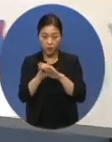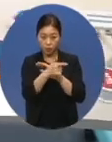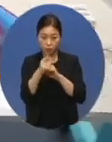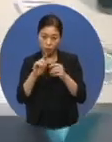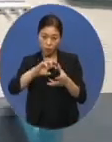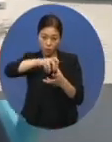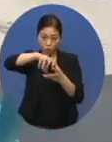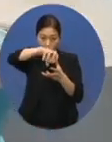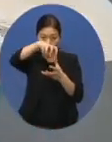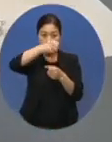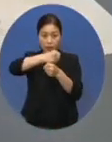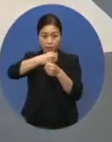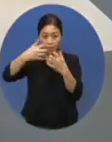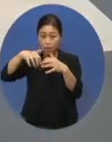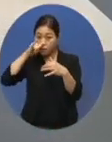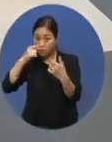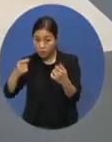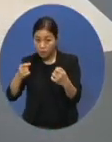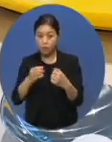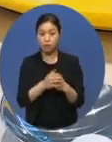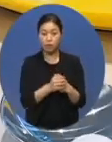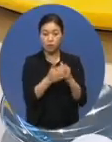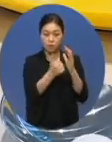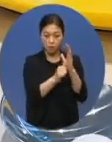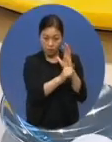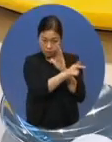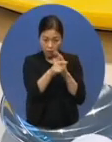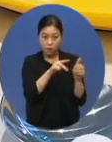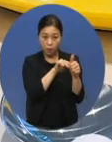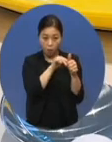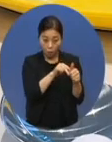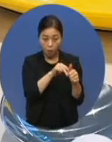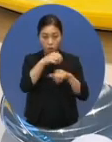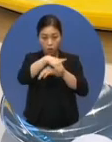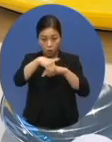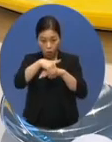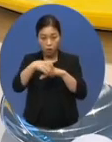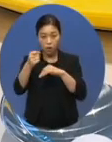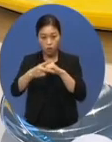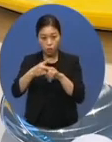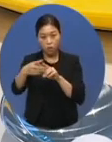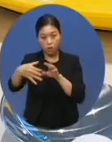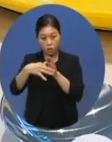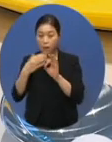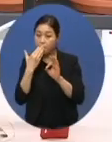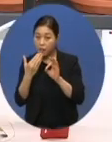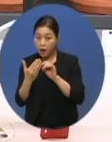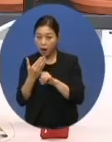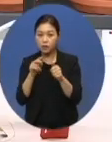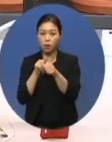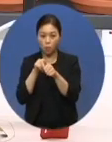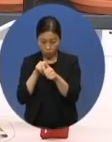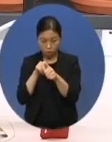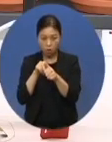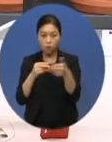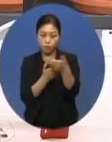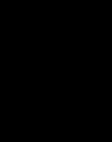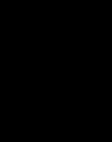보조기기 브랜드별 정보와 설계도 활용 가이드라인 등을 공유하고 지원할 계획입니다.